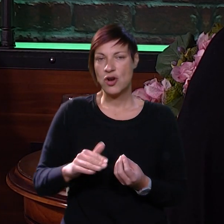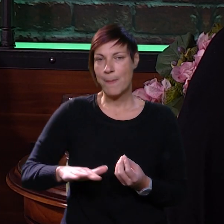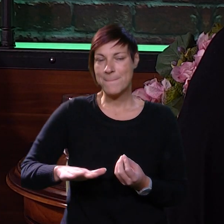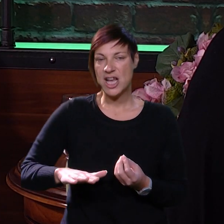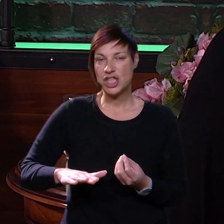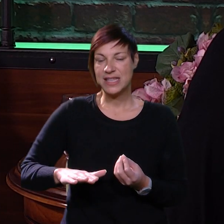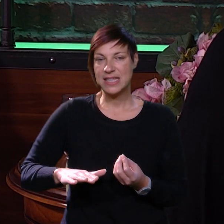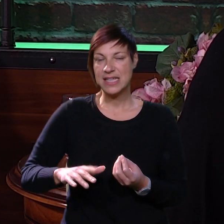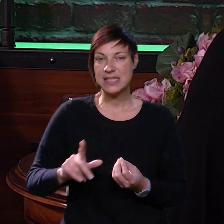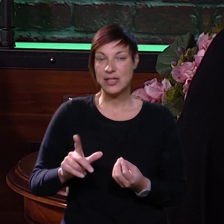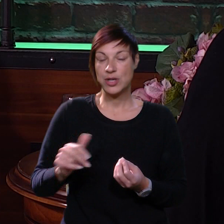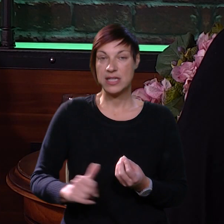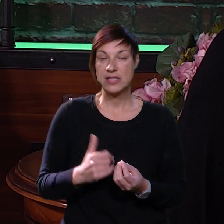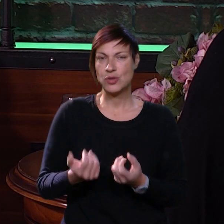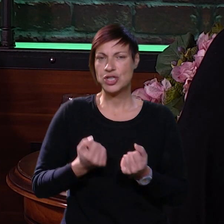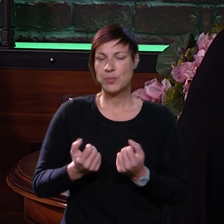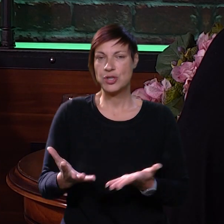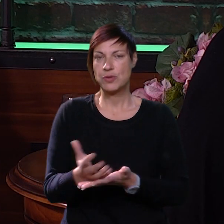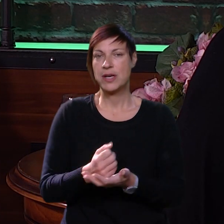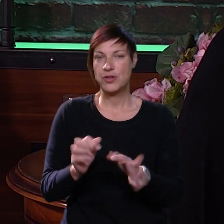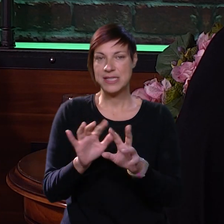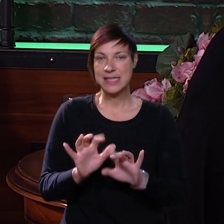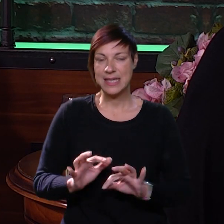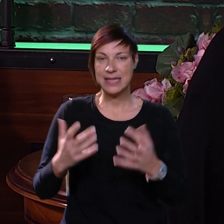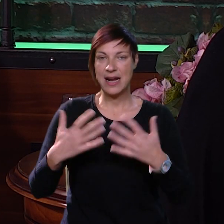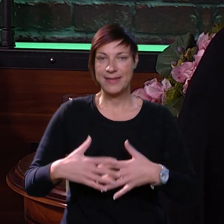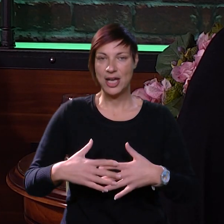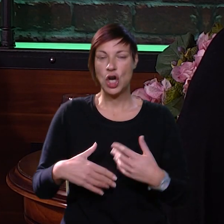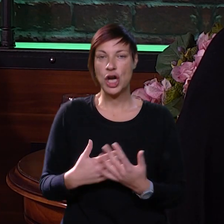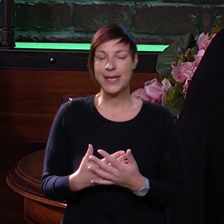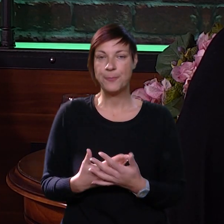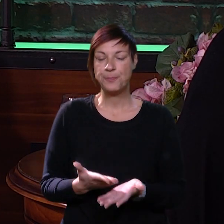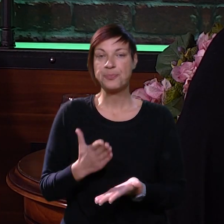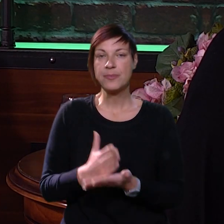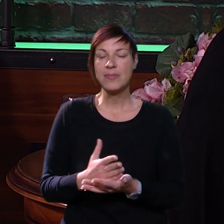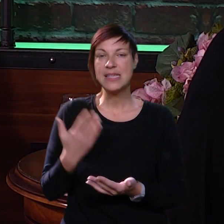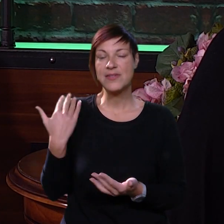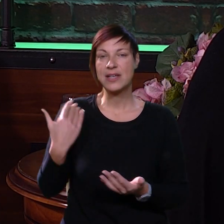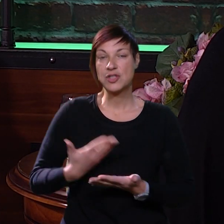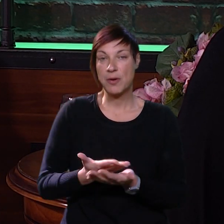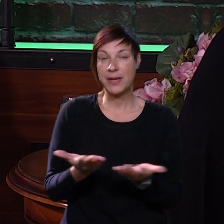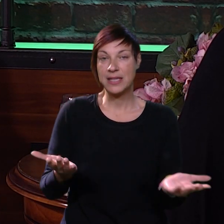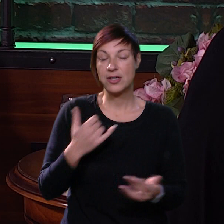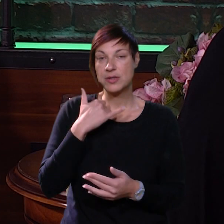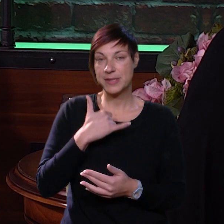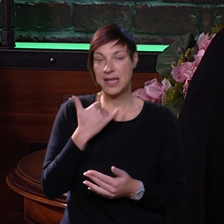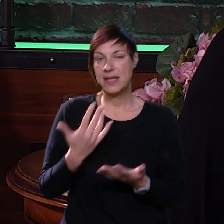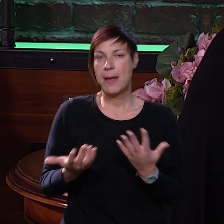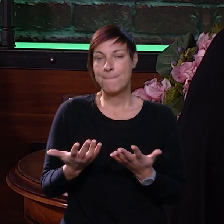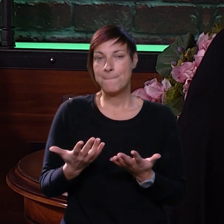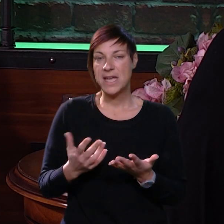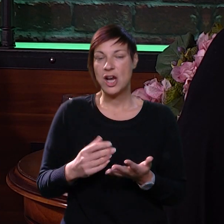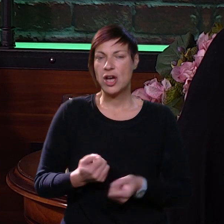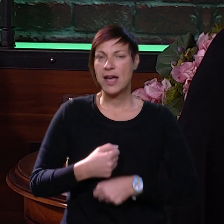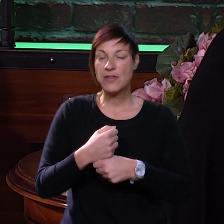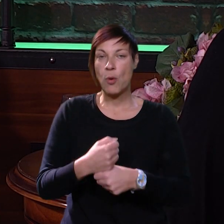mlađoj djeci koja zapravo nisu još sposobna koristiti digitalne tehnologije. Svakako smo bili dostupni telefonski za